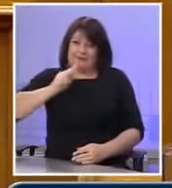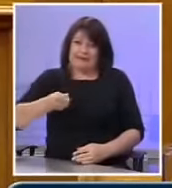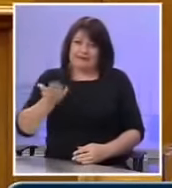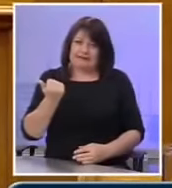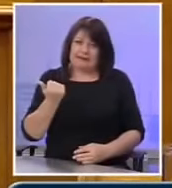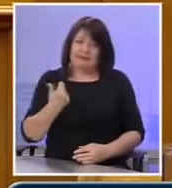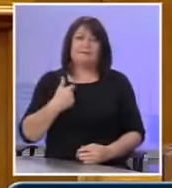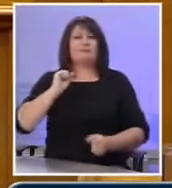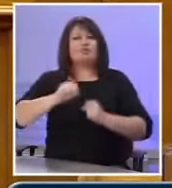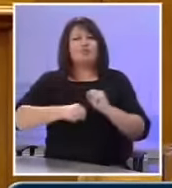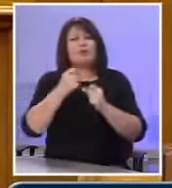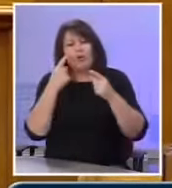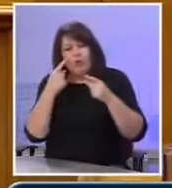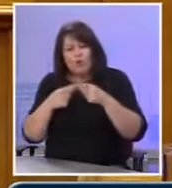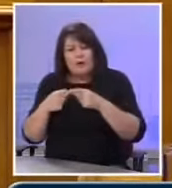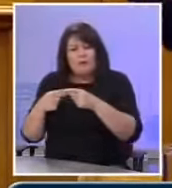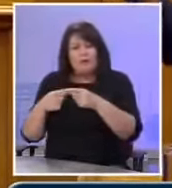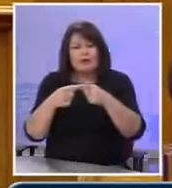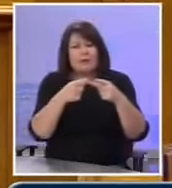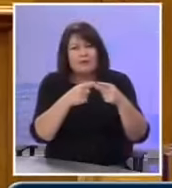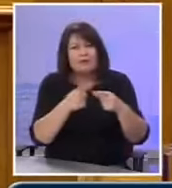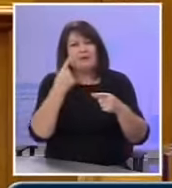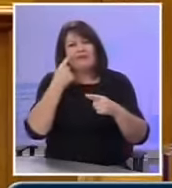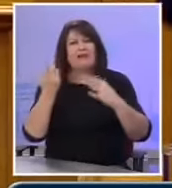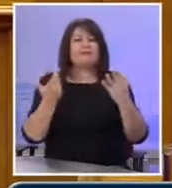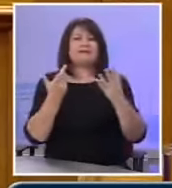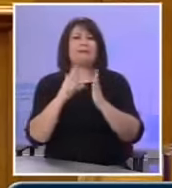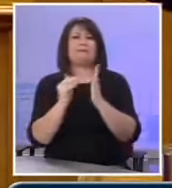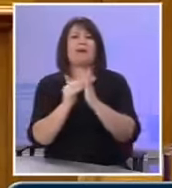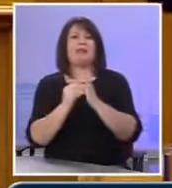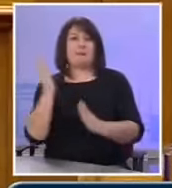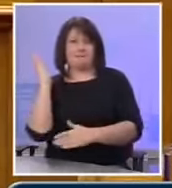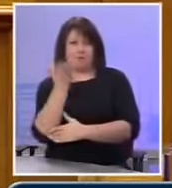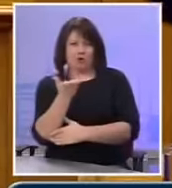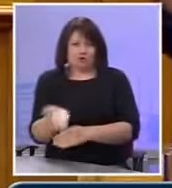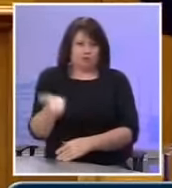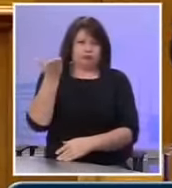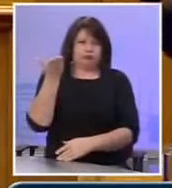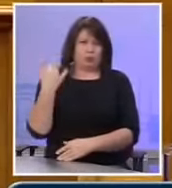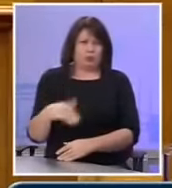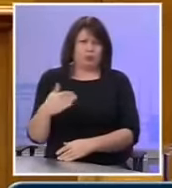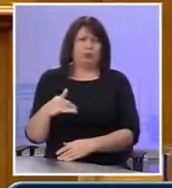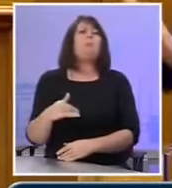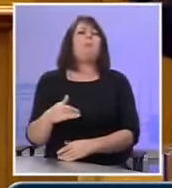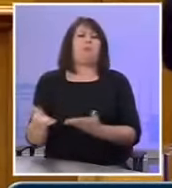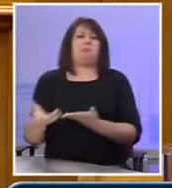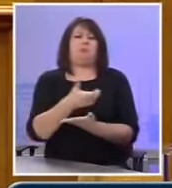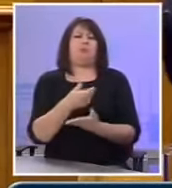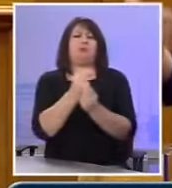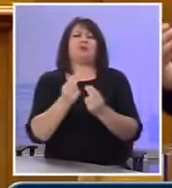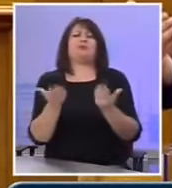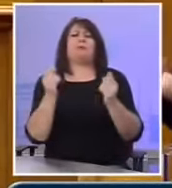προσπαθείς, το δοκιμάζεις και βλέπεις αν έχεις βάλει για παράδειγμα το πρόστιμο τόσο ψηλά που δεν σου έδωσε τα